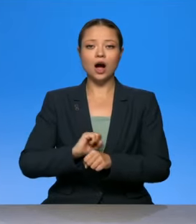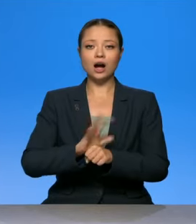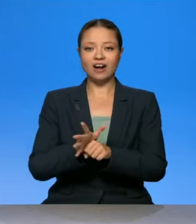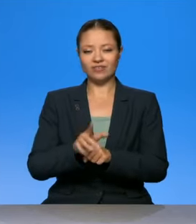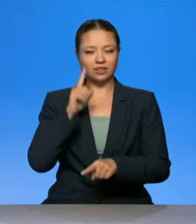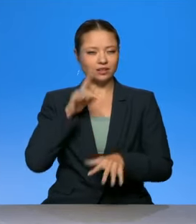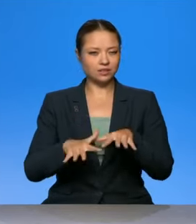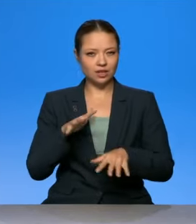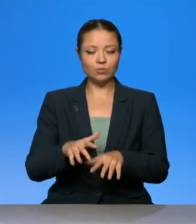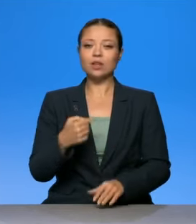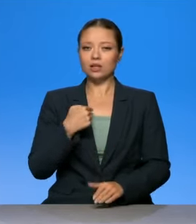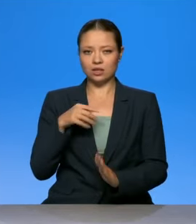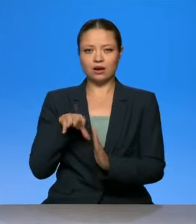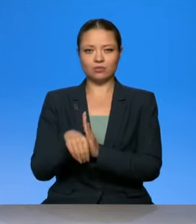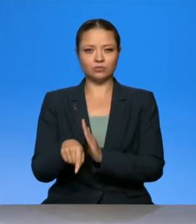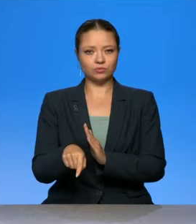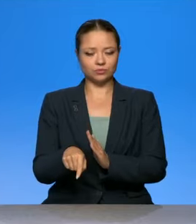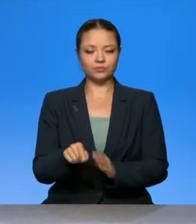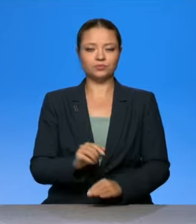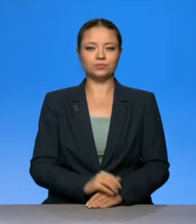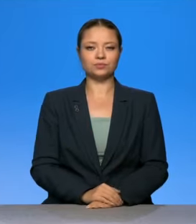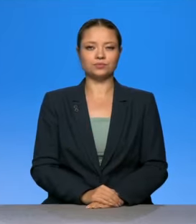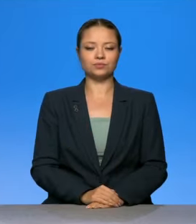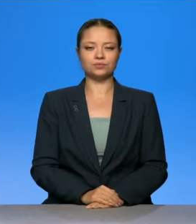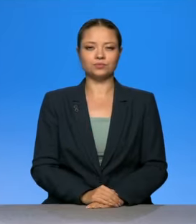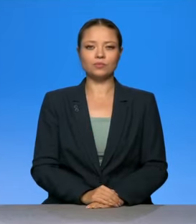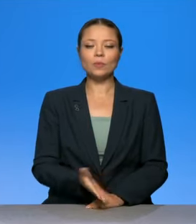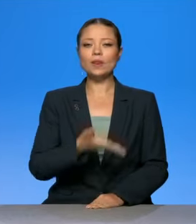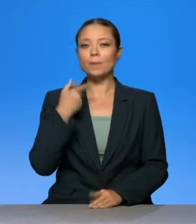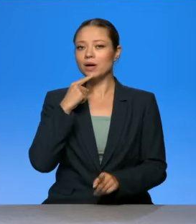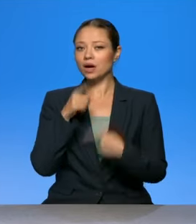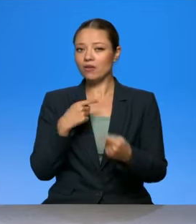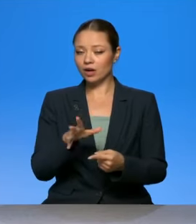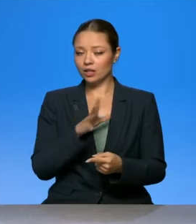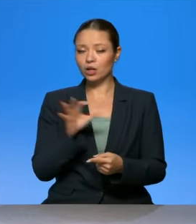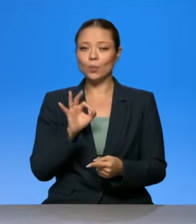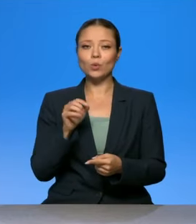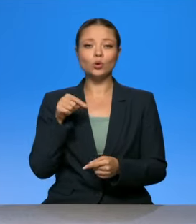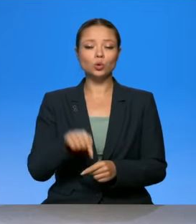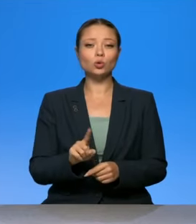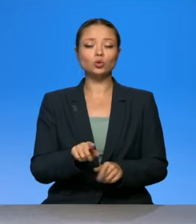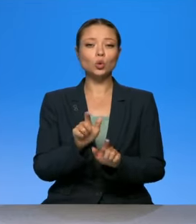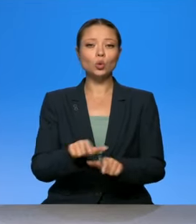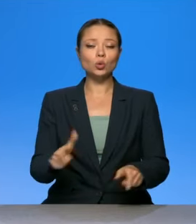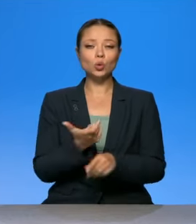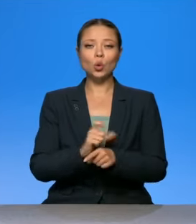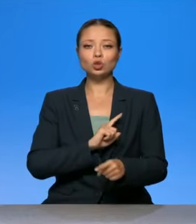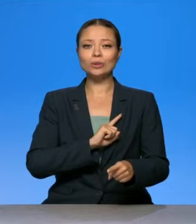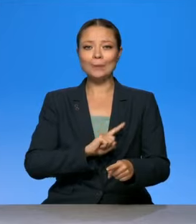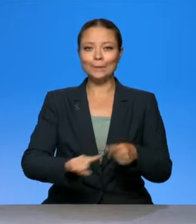покорный слуга скорее к ним относился. И мы говорили о том, что люди очень быстро